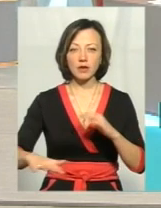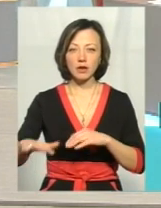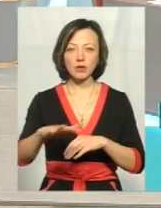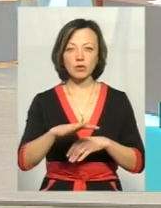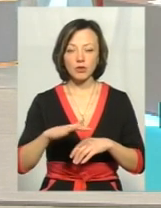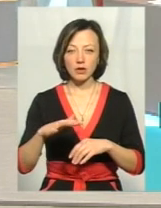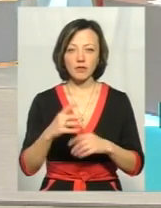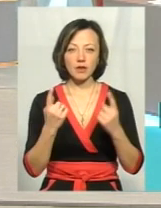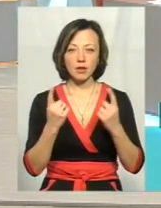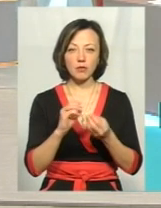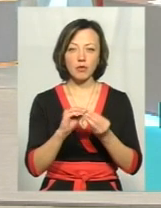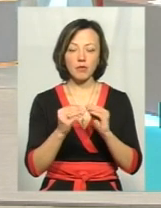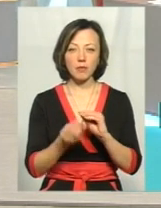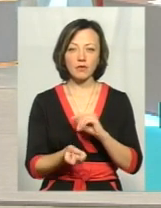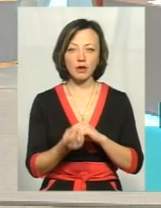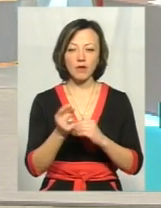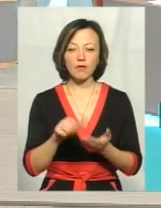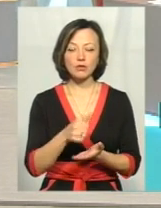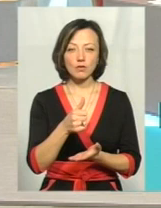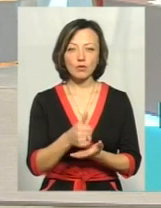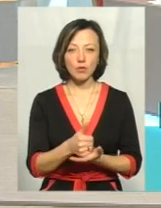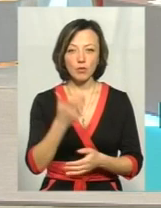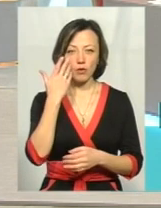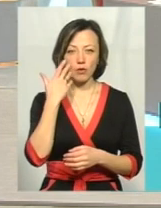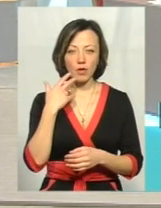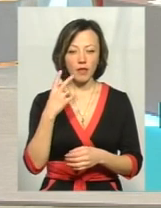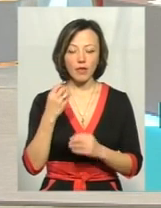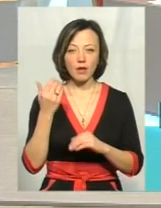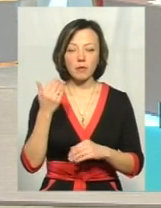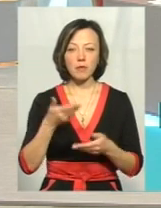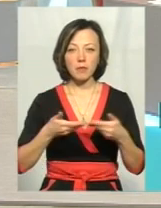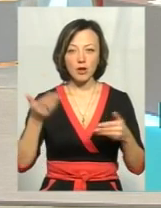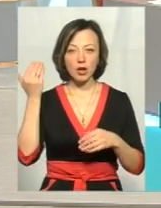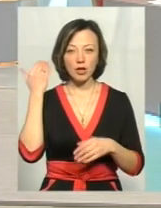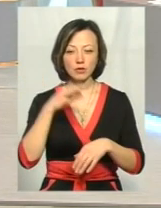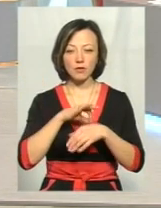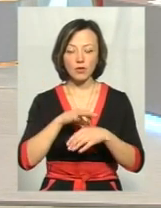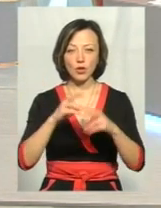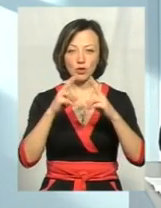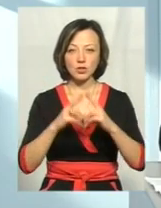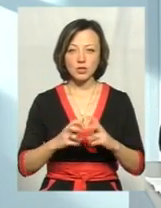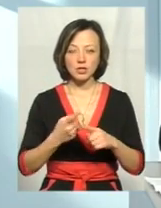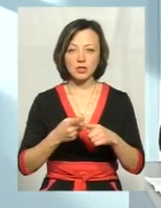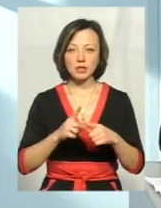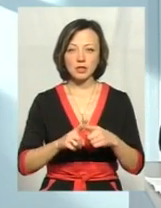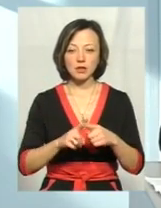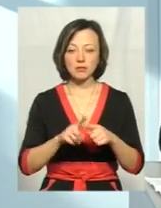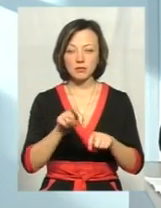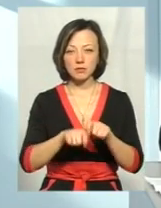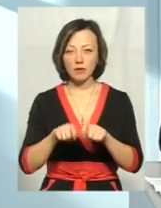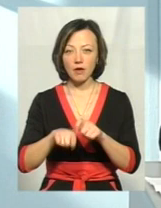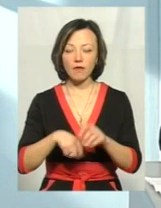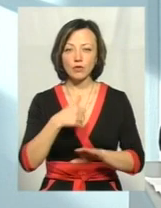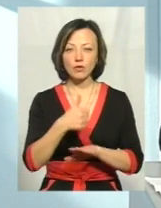тут, на жаль, великі проблеми виникають. Тут, основному, коли ми раніше проводили дослідження, тими роками аналізували, то, в